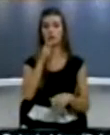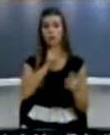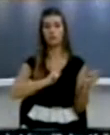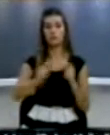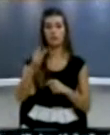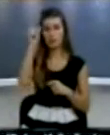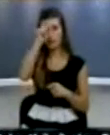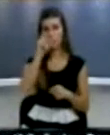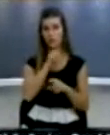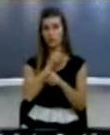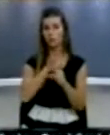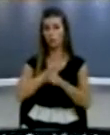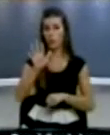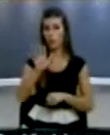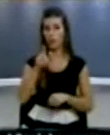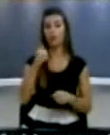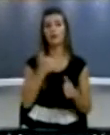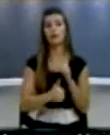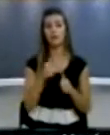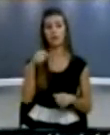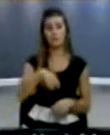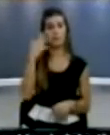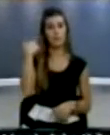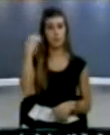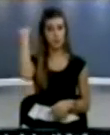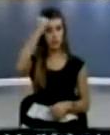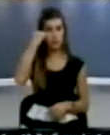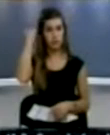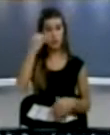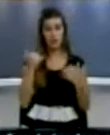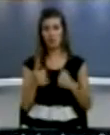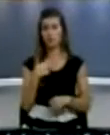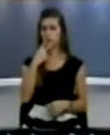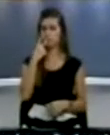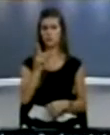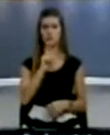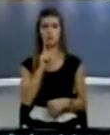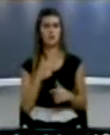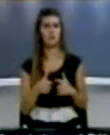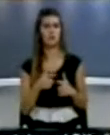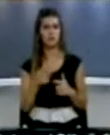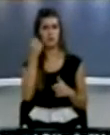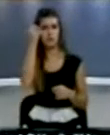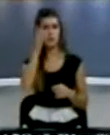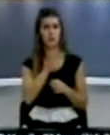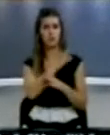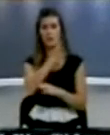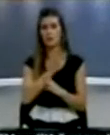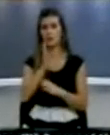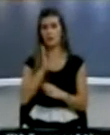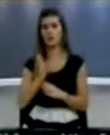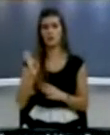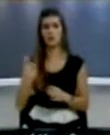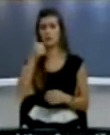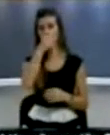Për sërbin për krimet e soj masive që i ka kryen në Kosovë Dhe ta shumë pëmdu këtë shumë arsyshme të gjende një justifikime procedurale pëse nuk